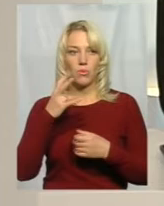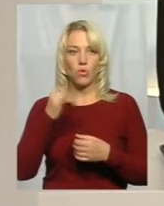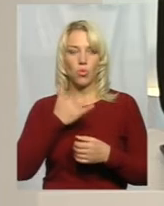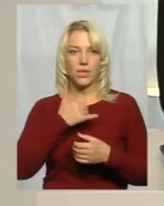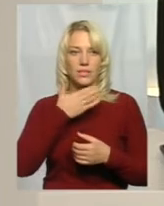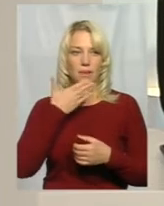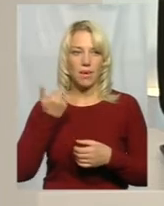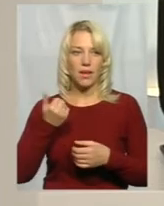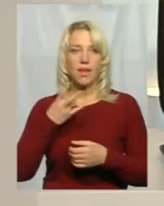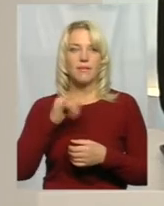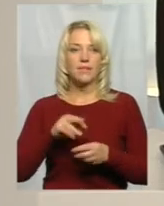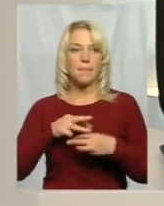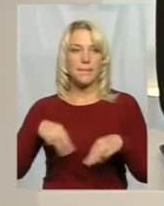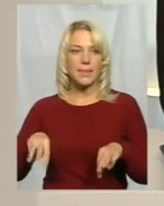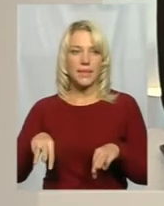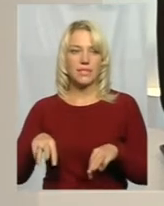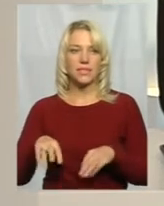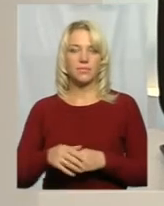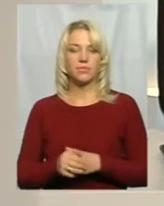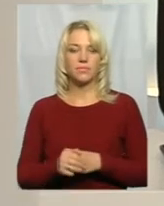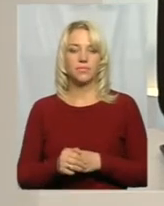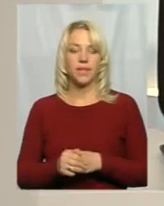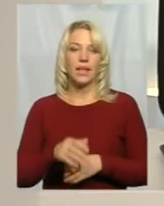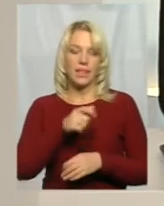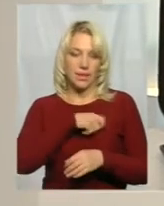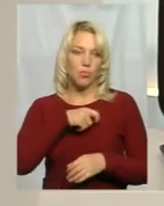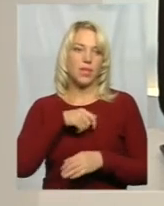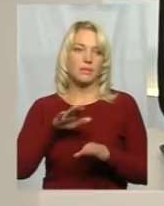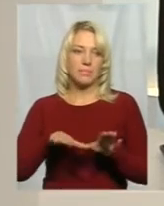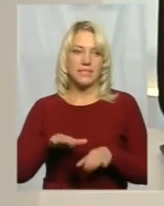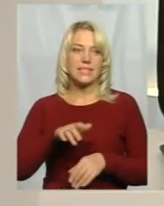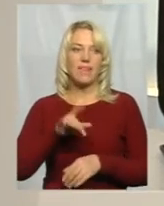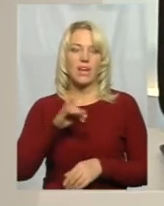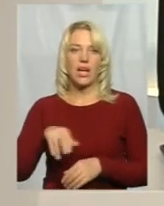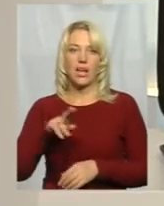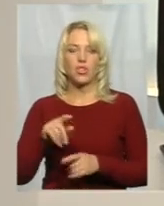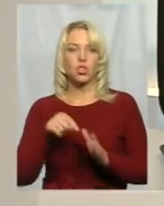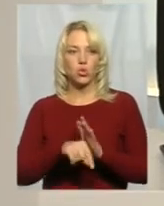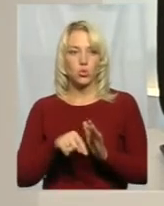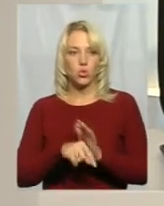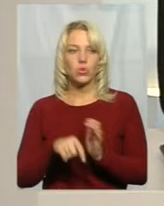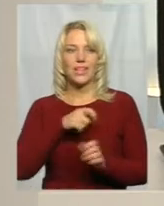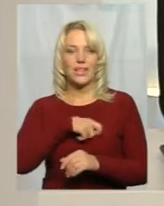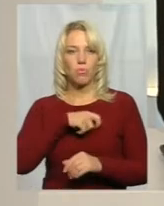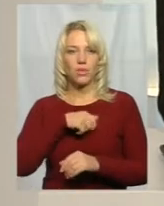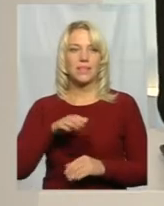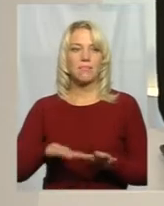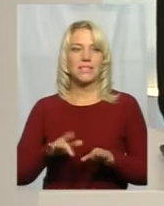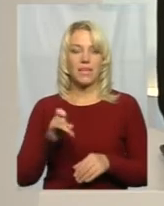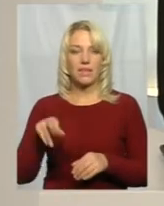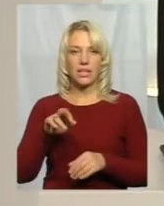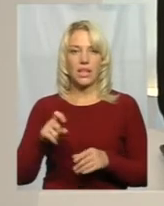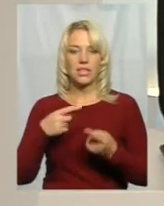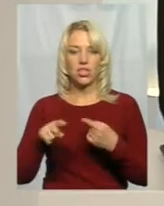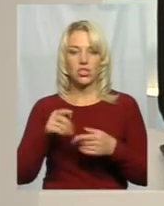немає ні міністрів, ні депутати місцевих Рад. А от те, що стосується депутатів місцевих Рад та інших